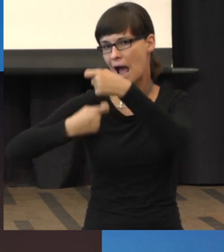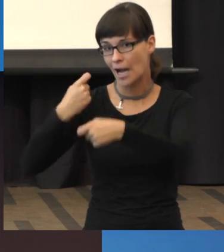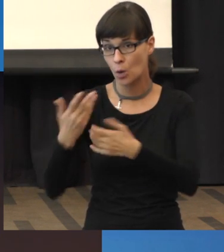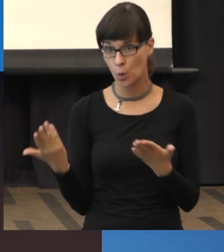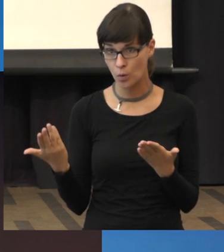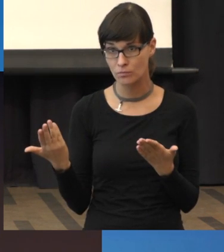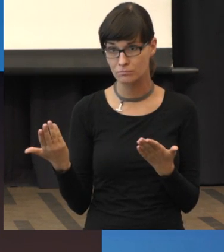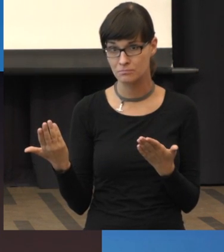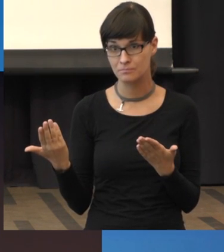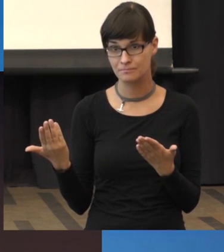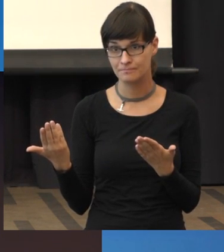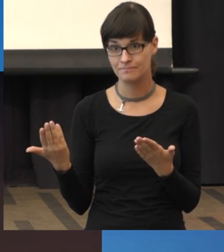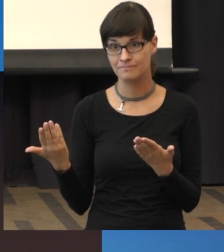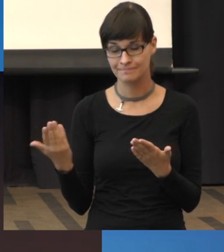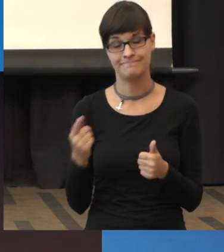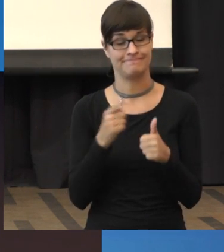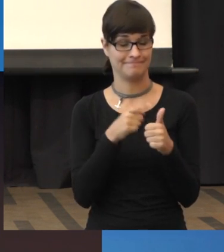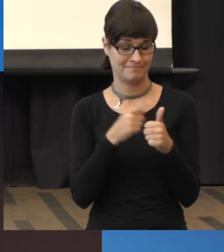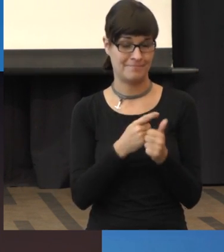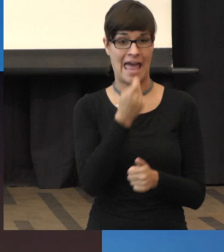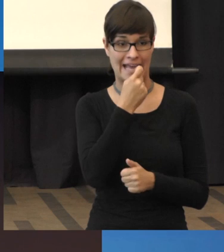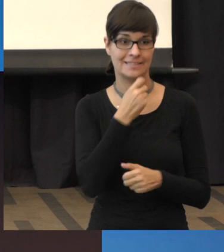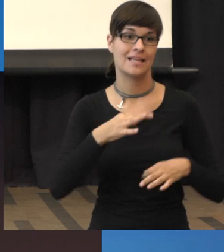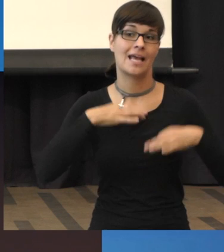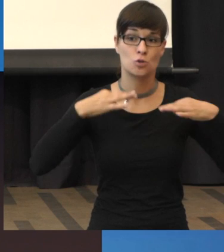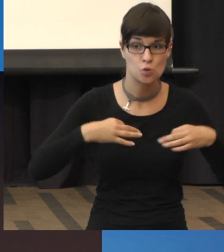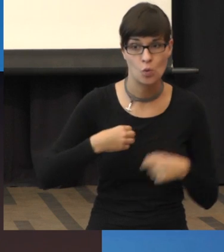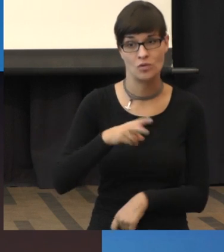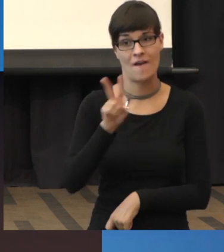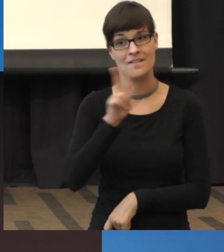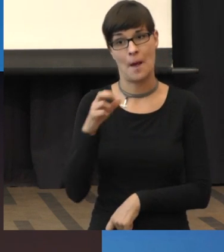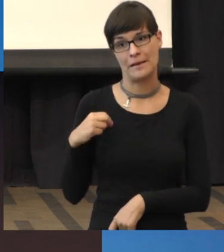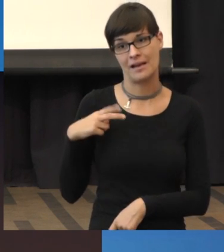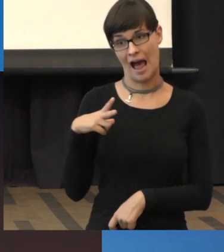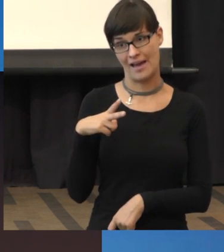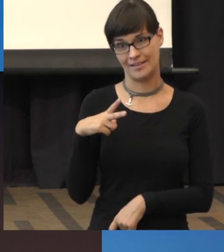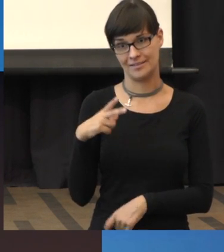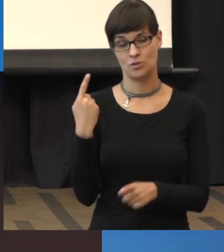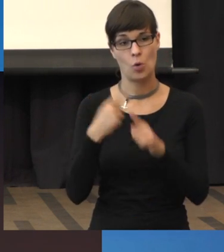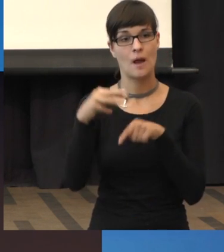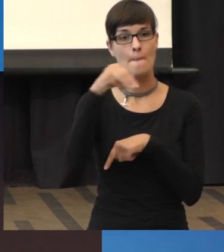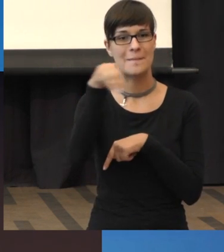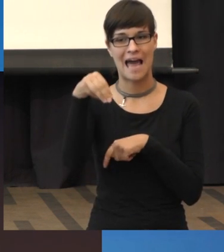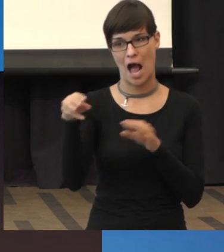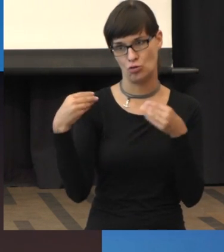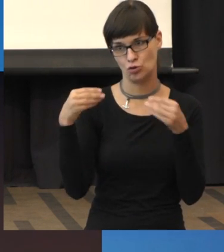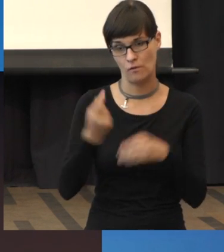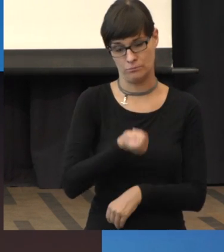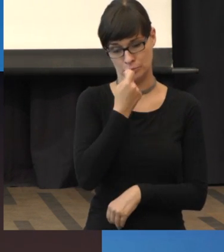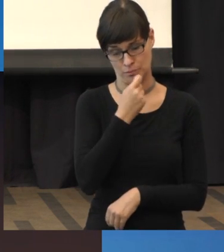heißt es einmal gesunde, vitaminreiche Ernährung und Mineralstoffe.